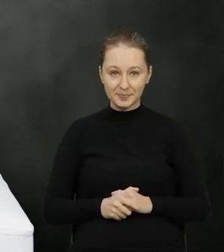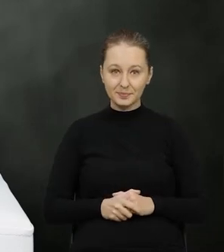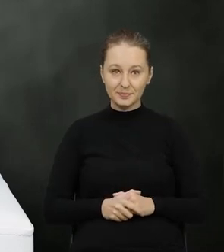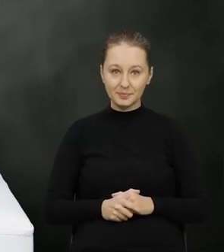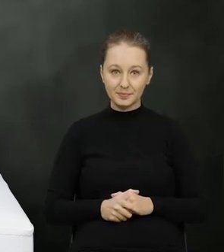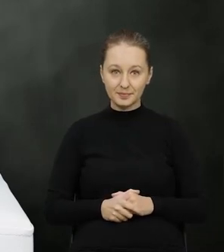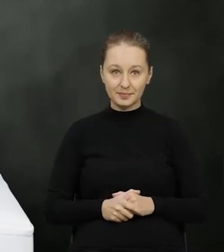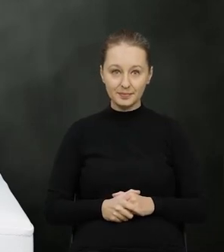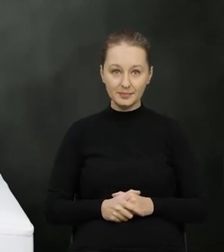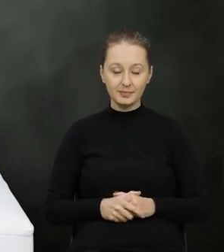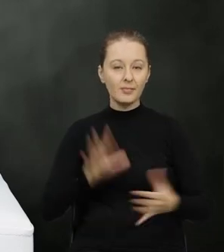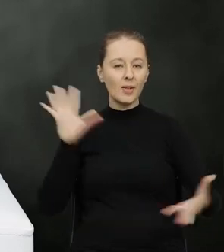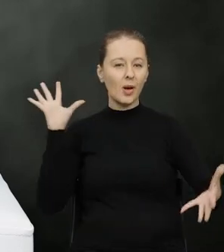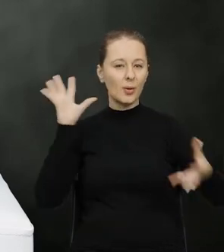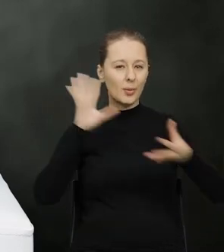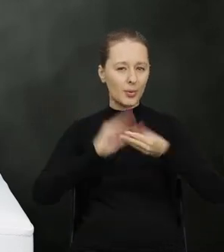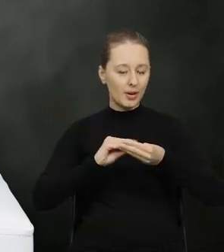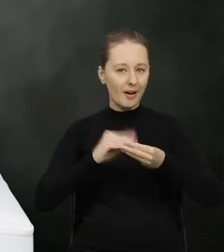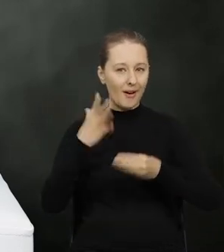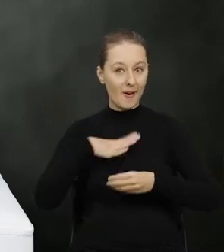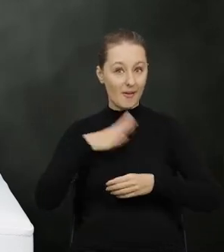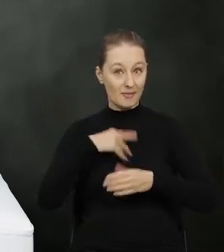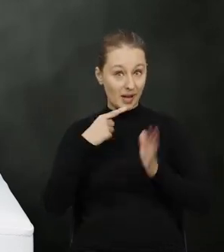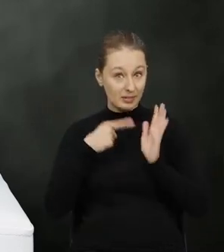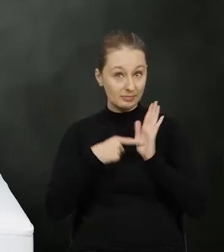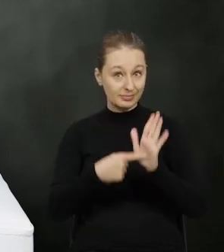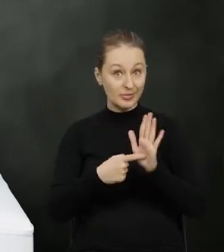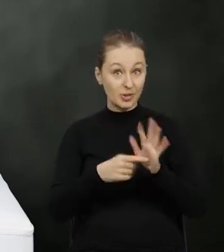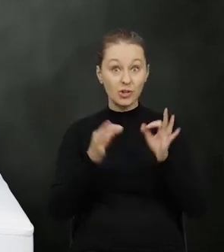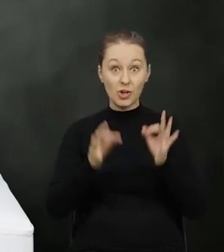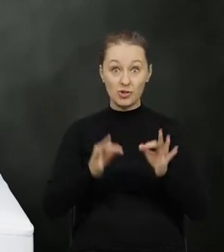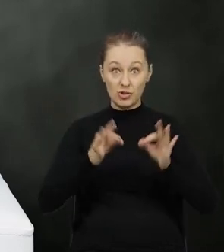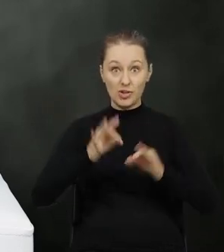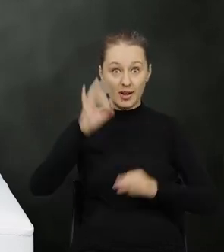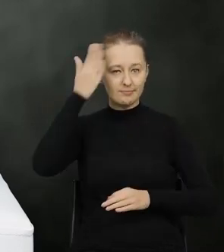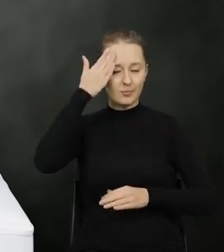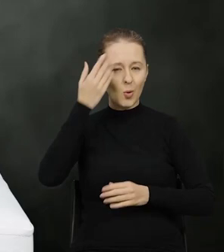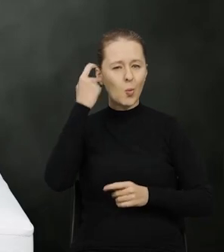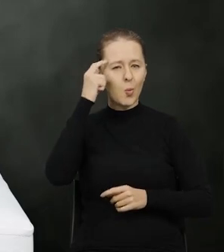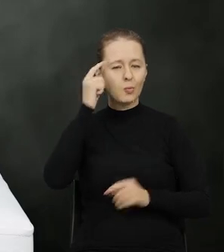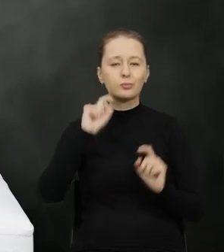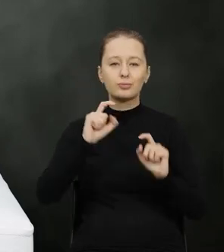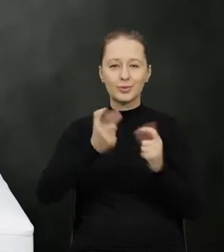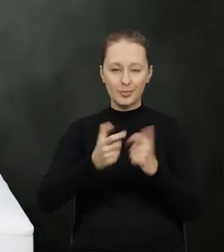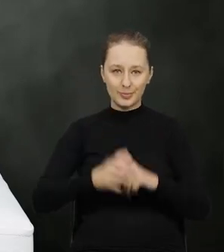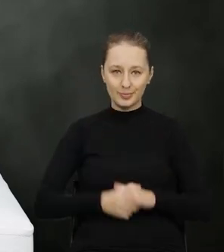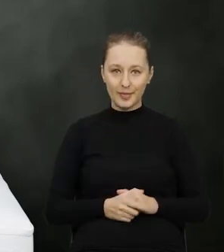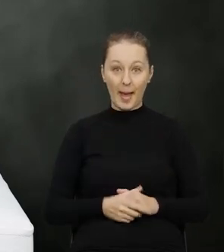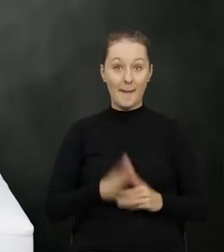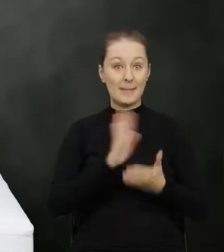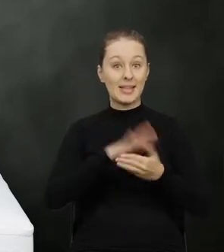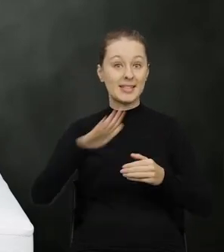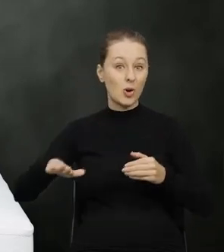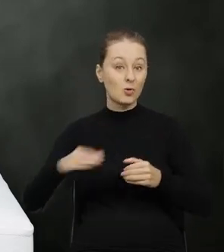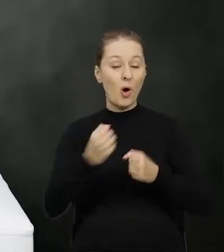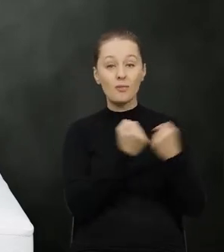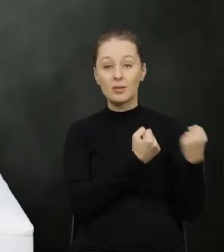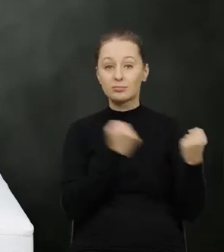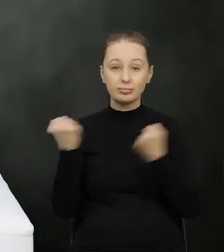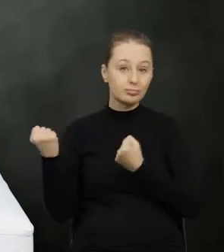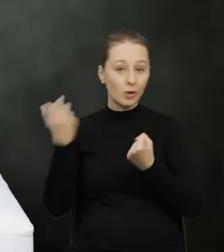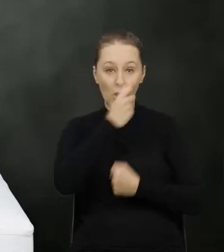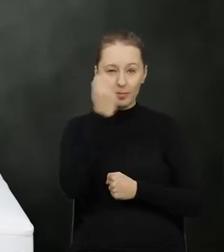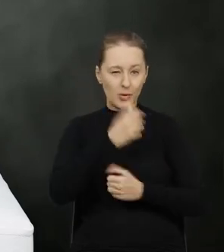i podsumowując należy wskazać że dzisiaj dowiedzieliśmy się przede wszystkim że międzynarodowe